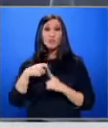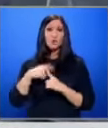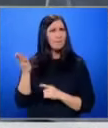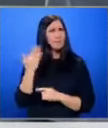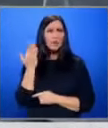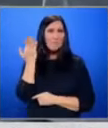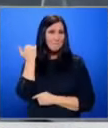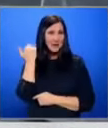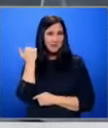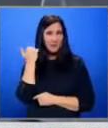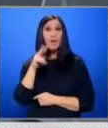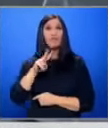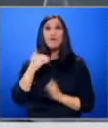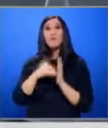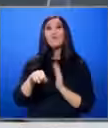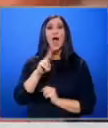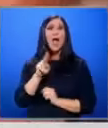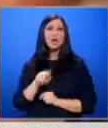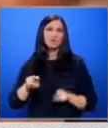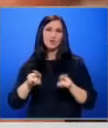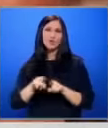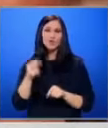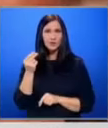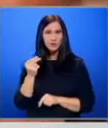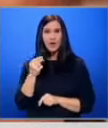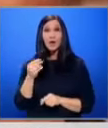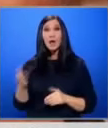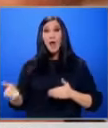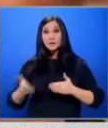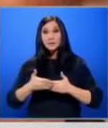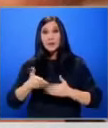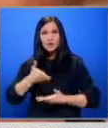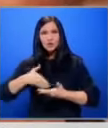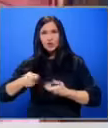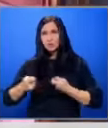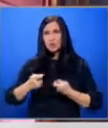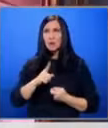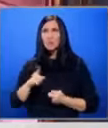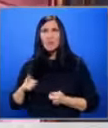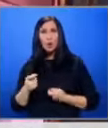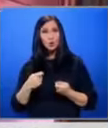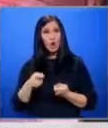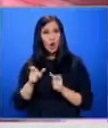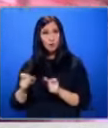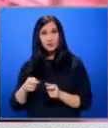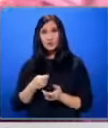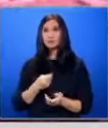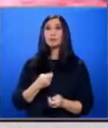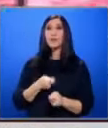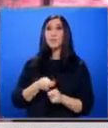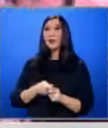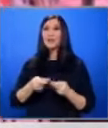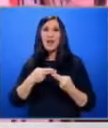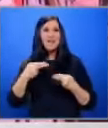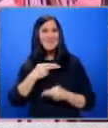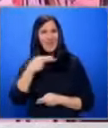преди това 2,5 евро е същата цена В закритата част на пазара някои търговци са поставили надписи, че предпочитат да се